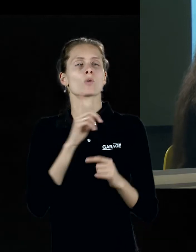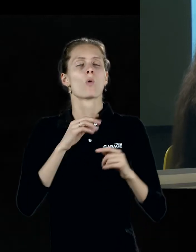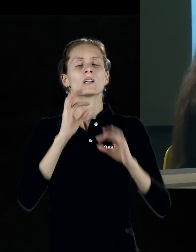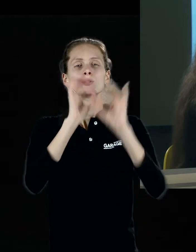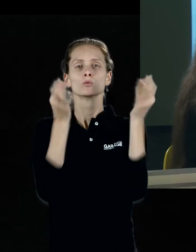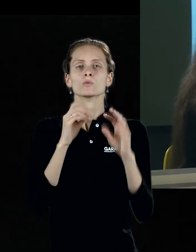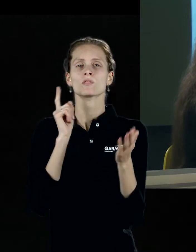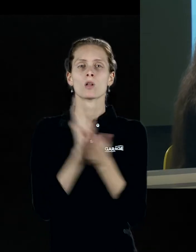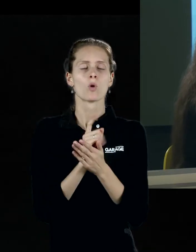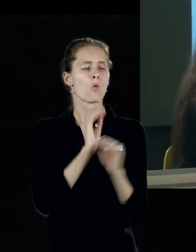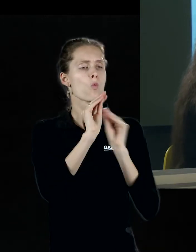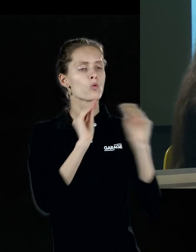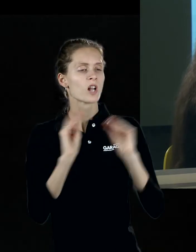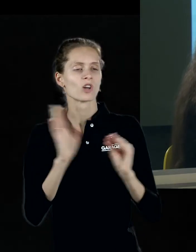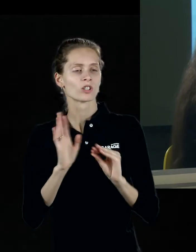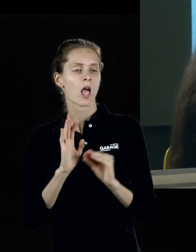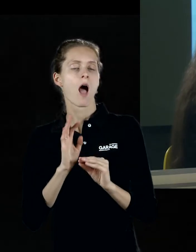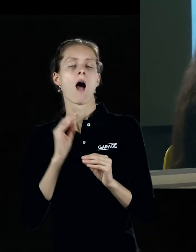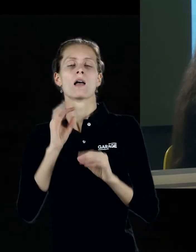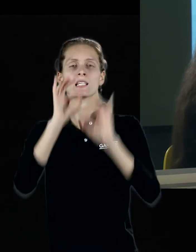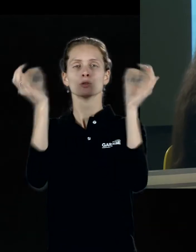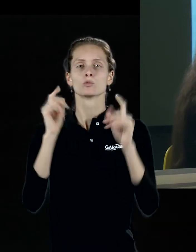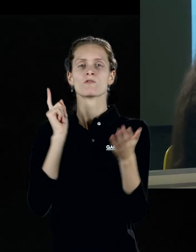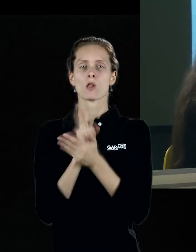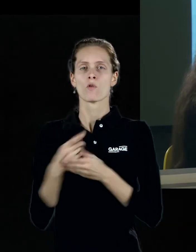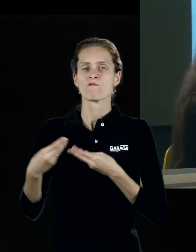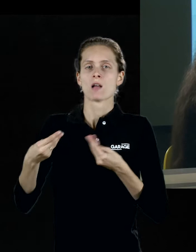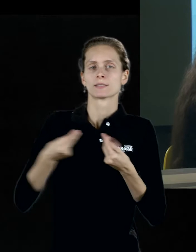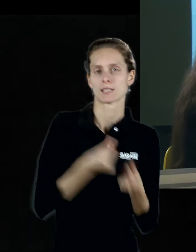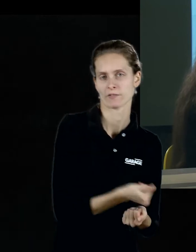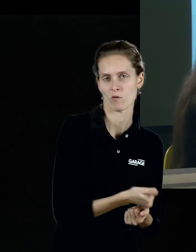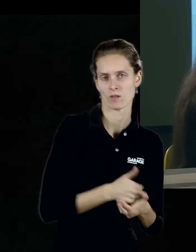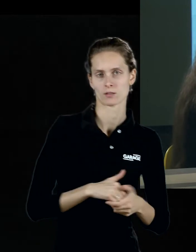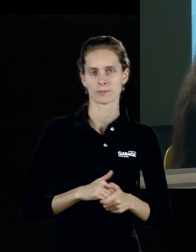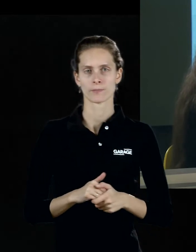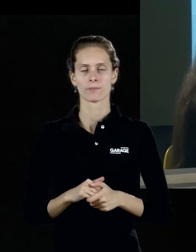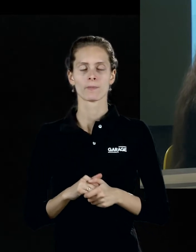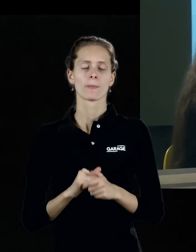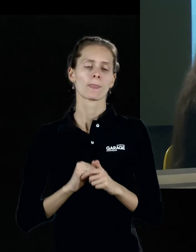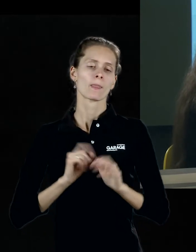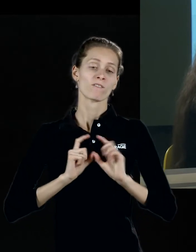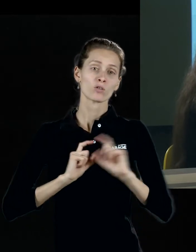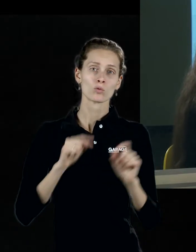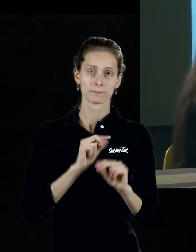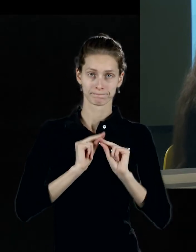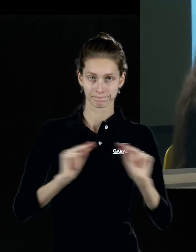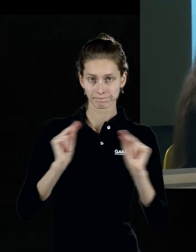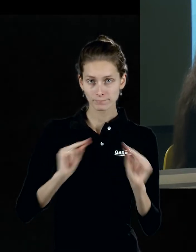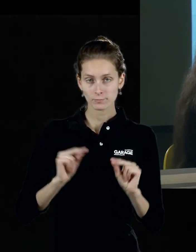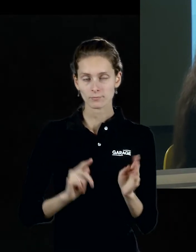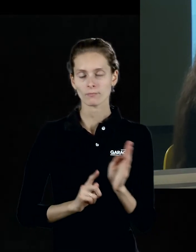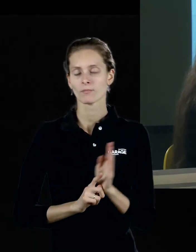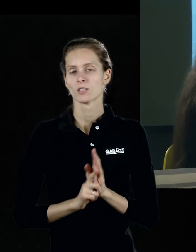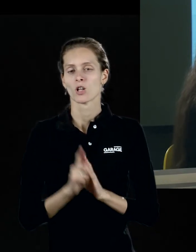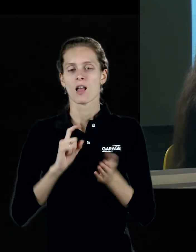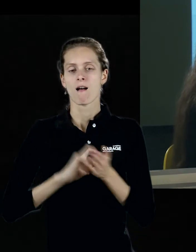нее, строить ее. Поэтому в школе, в которой преподавали в основном художники, не было изначально классов живописи,